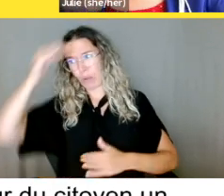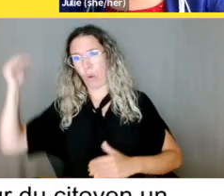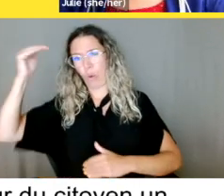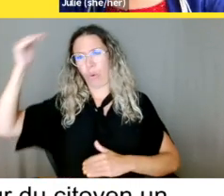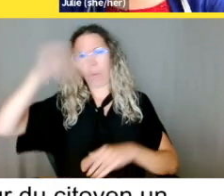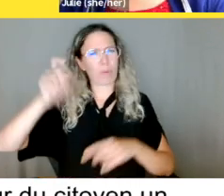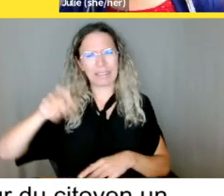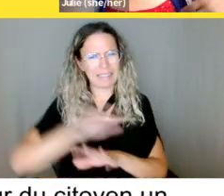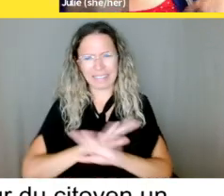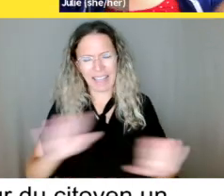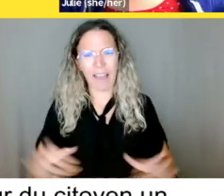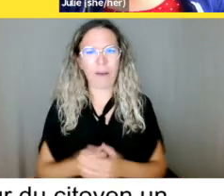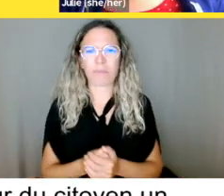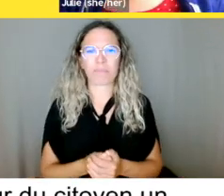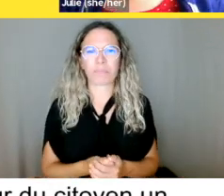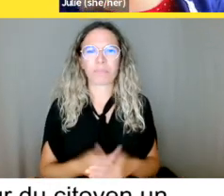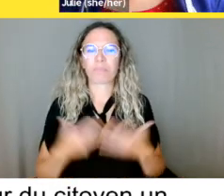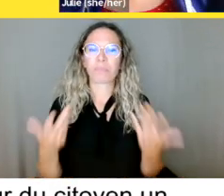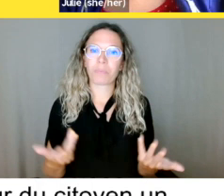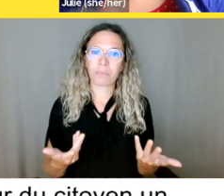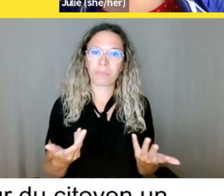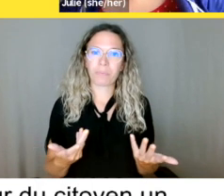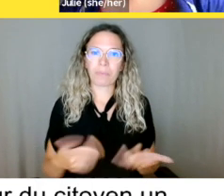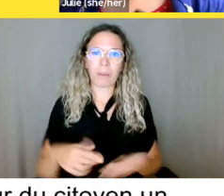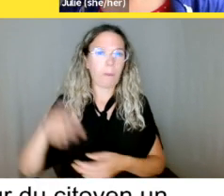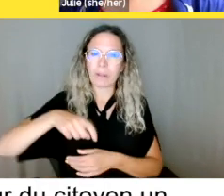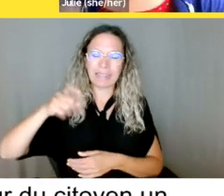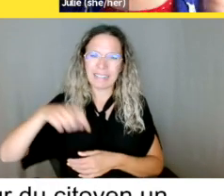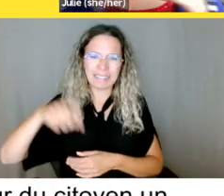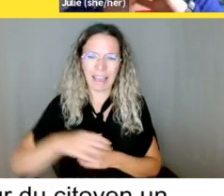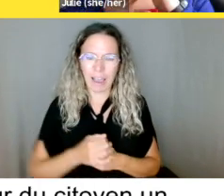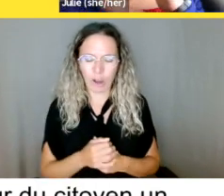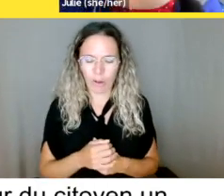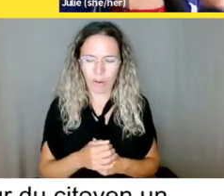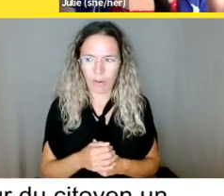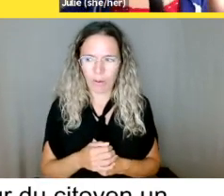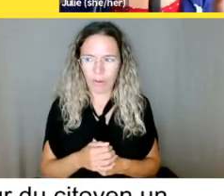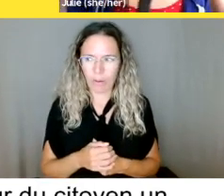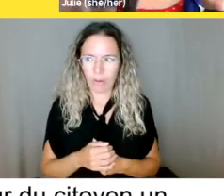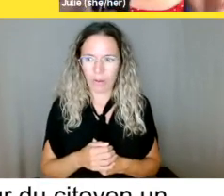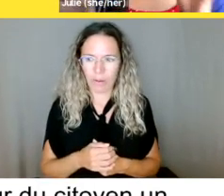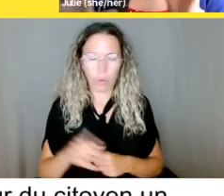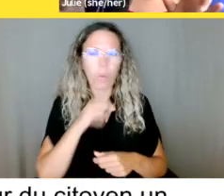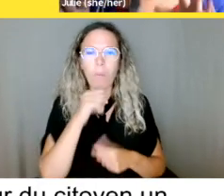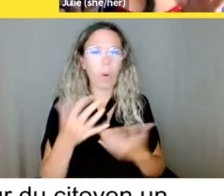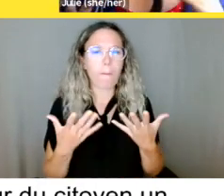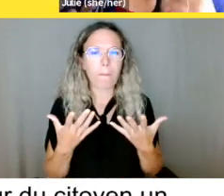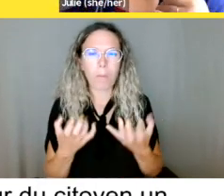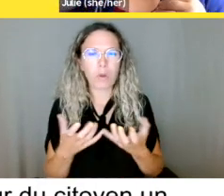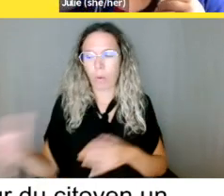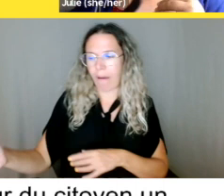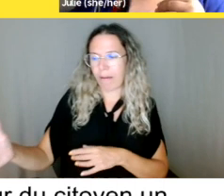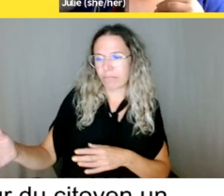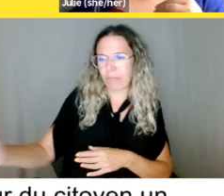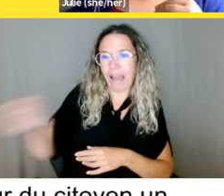Vous n'avez pas besoin d'engager un juriste pour vous aider. Donc, c'est gratuit pour vous, ce qui est très